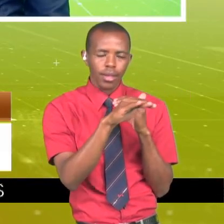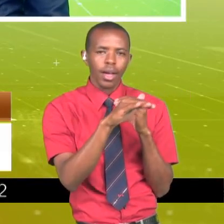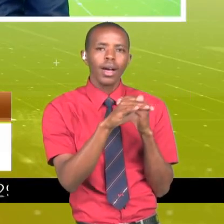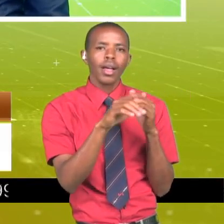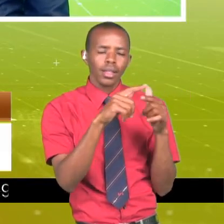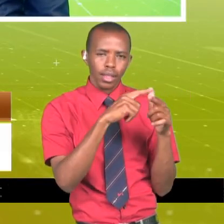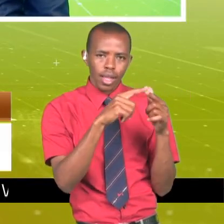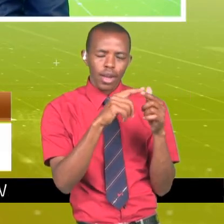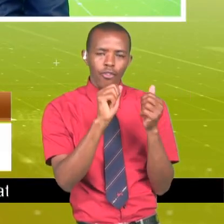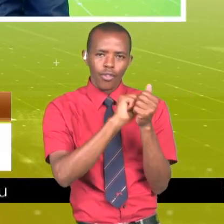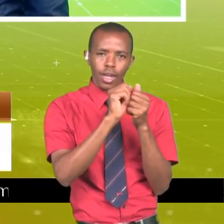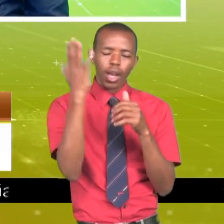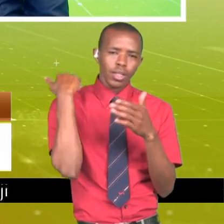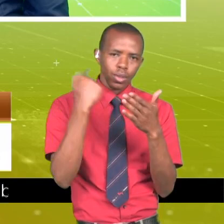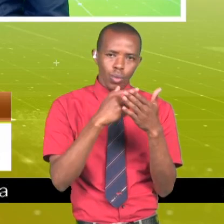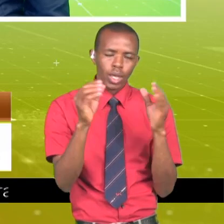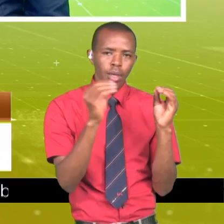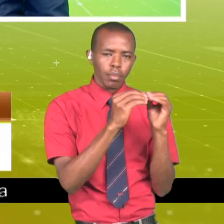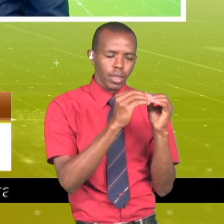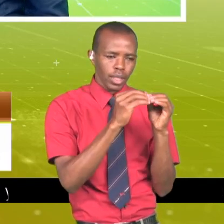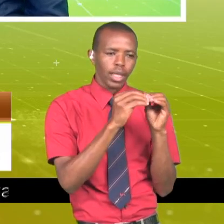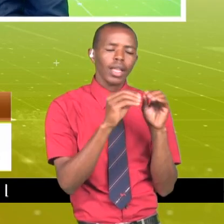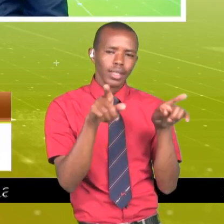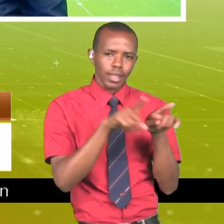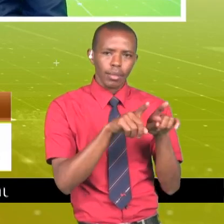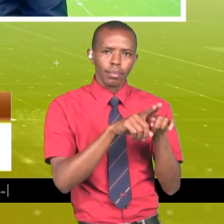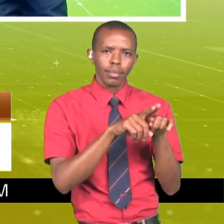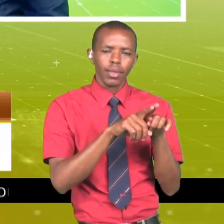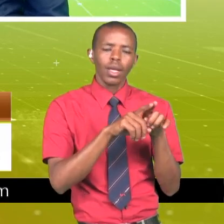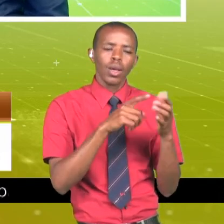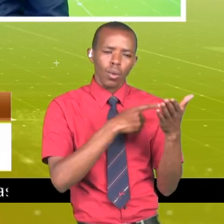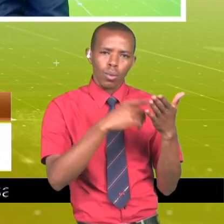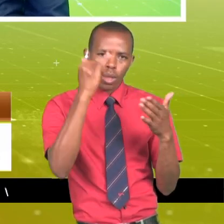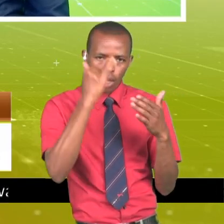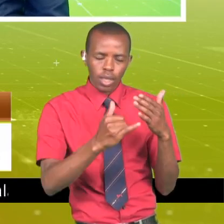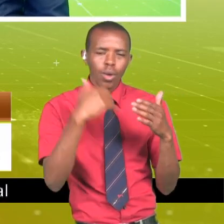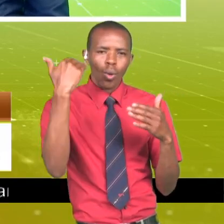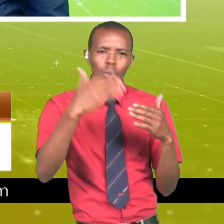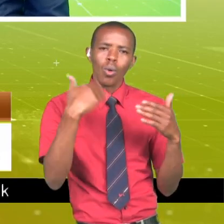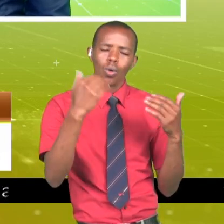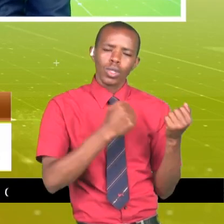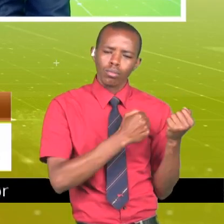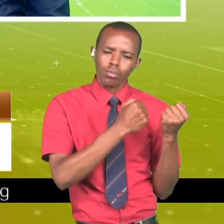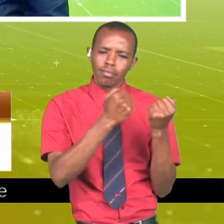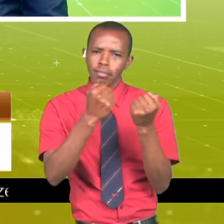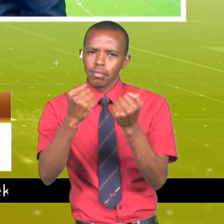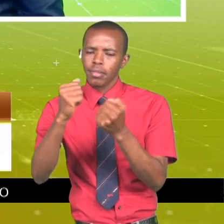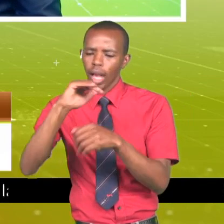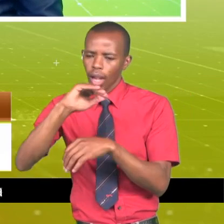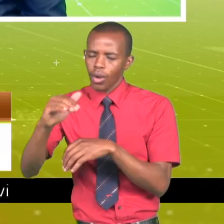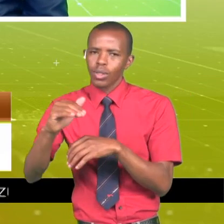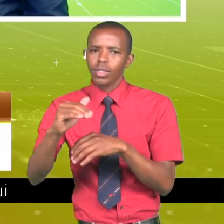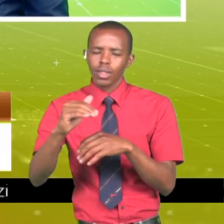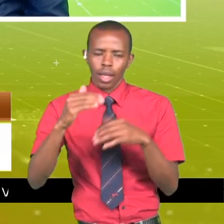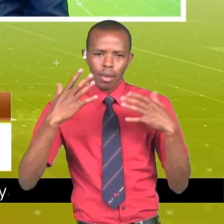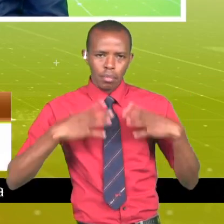wiki lio pita nilikuwa na mikutano pale adhirugaiti. Na kila weekendi uwa naenda katika konstituenzi yangu pale kusungumza